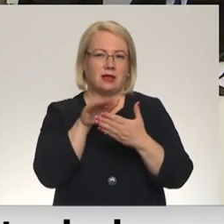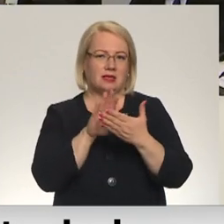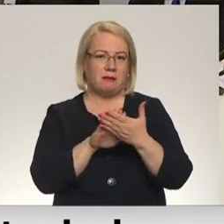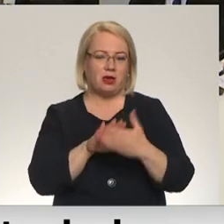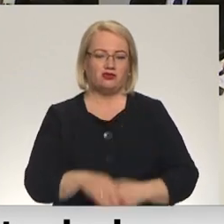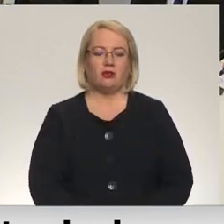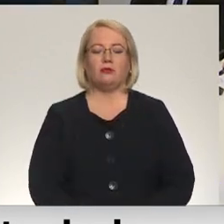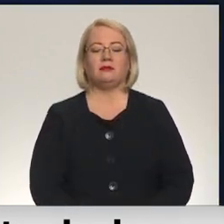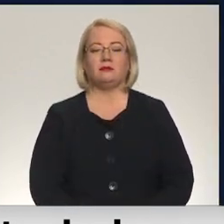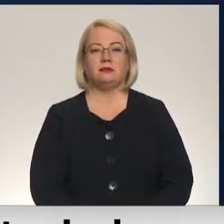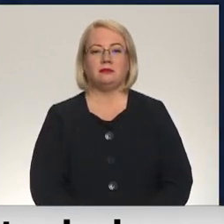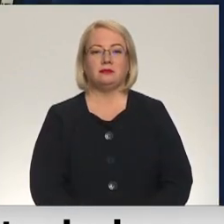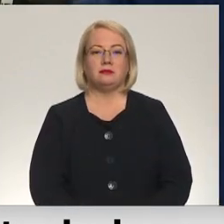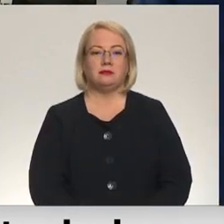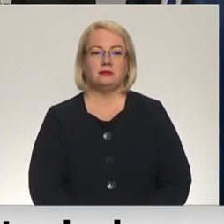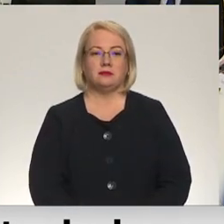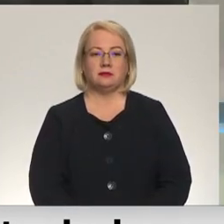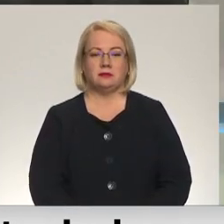Frenenfels, Māris Jurgensons, Latvijas televīzija.